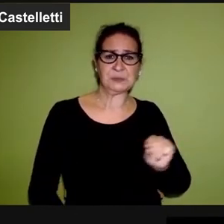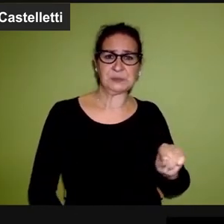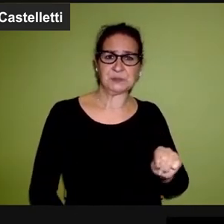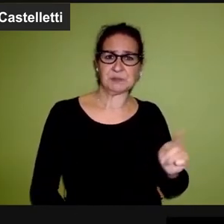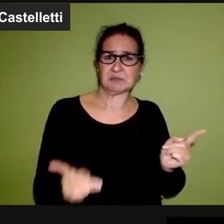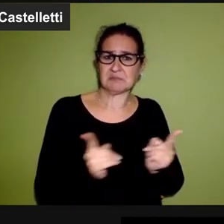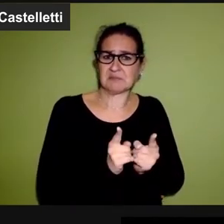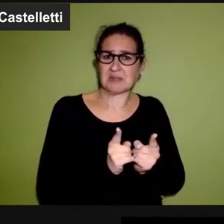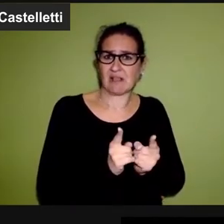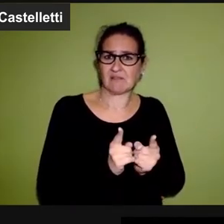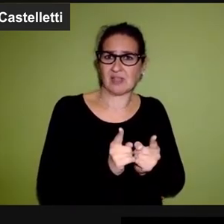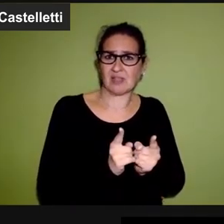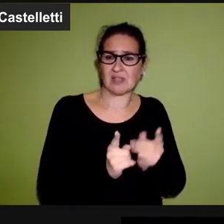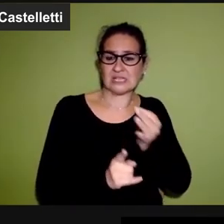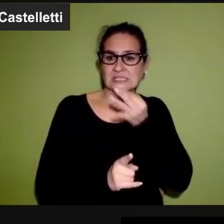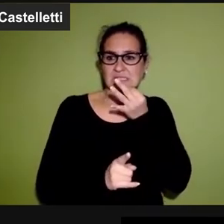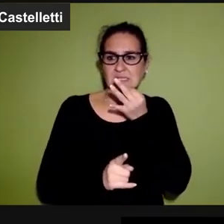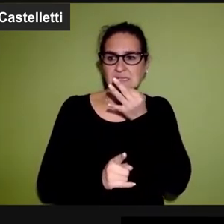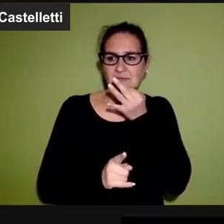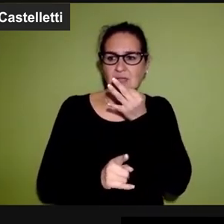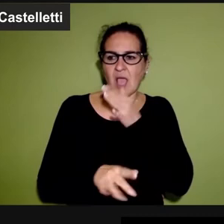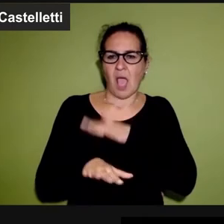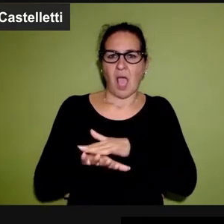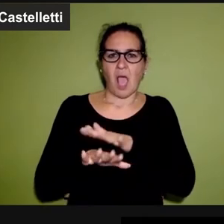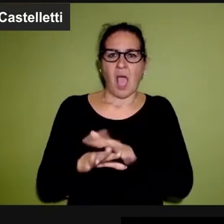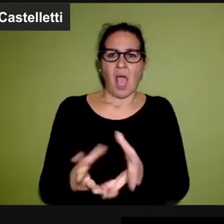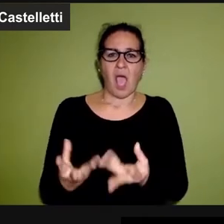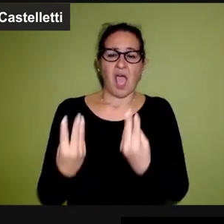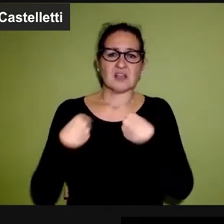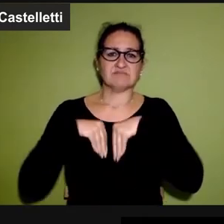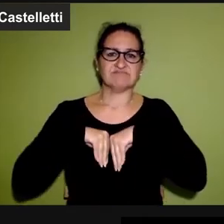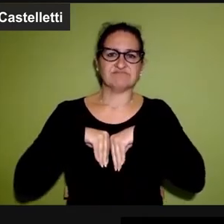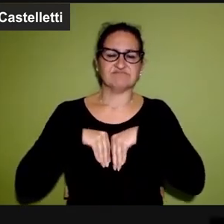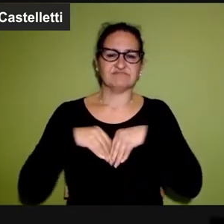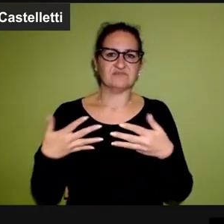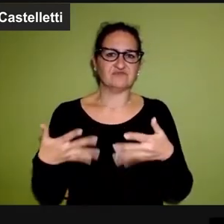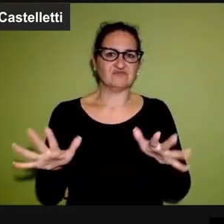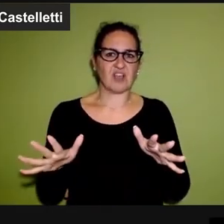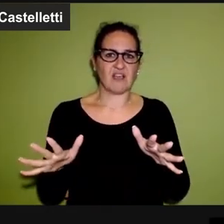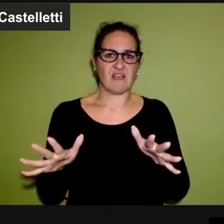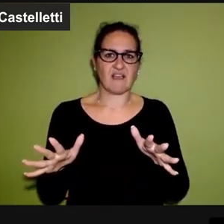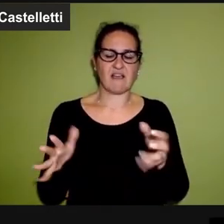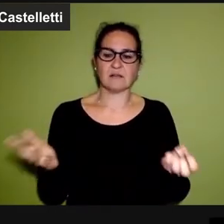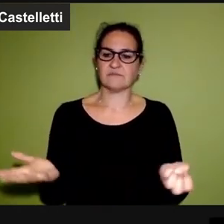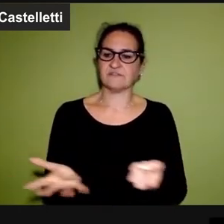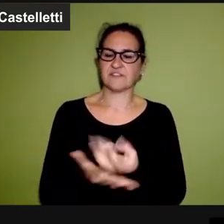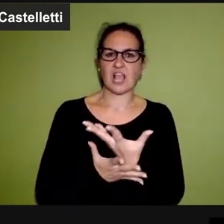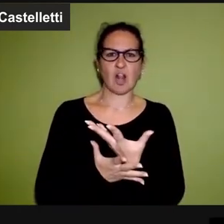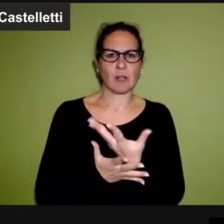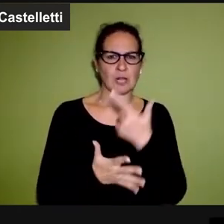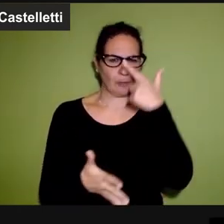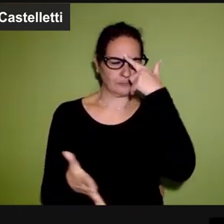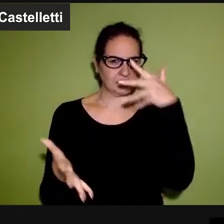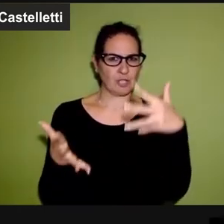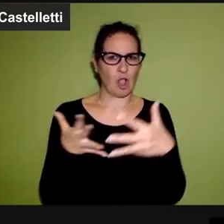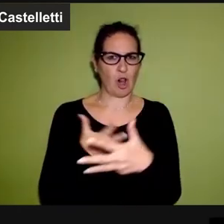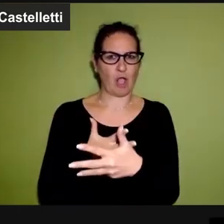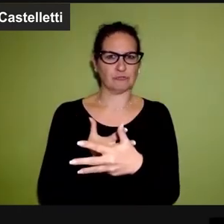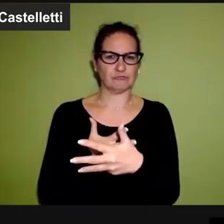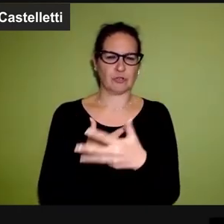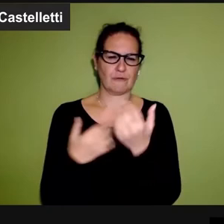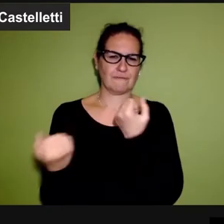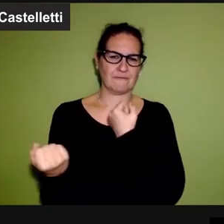sinistra un trafiletto di poche righe. La suefazione è un fenomeno psicologico